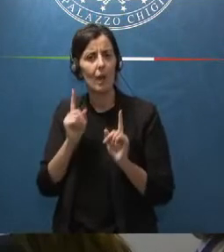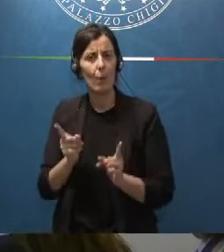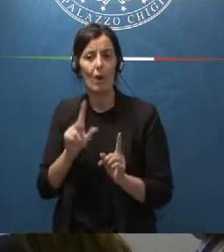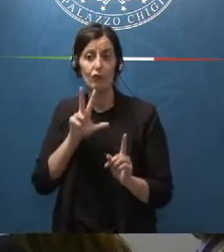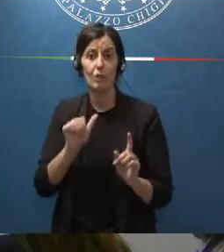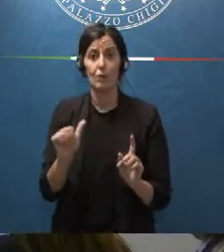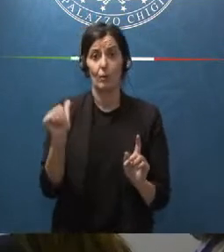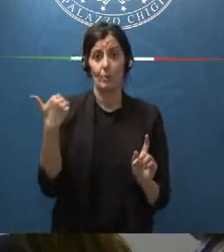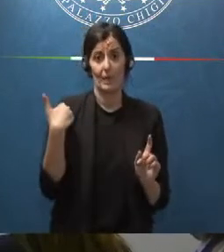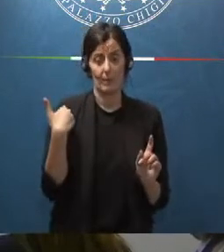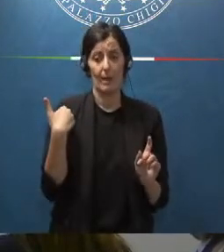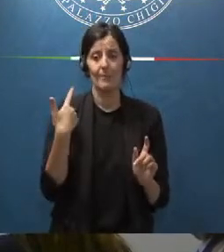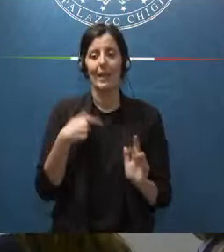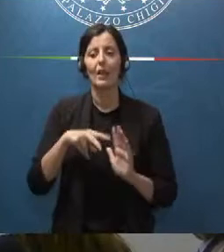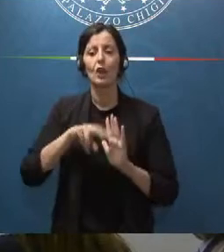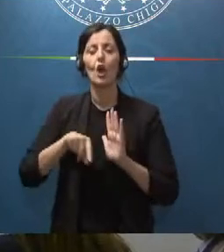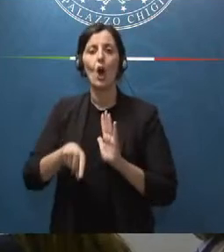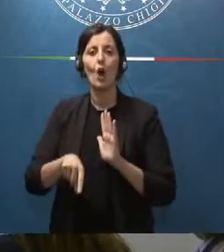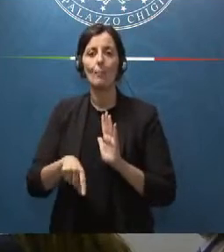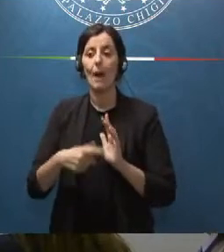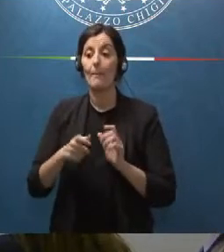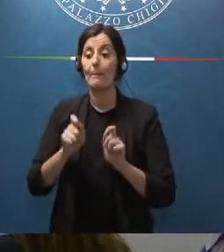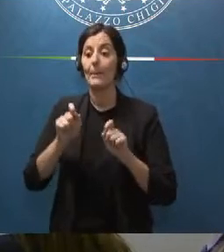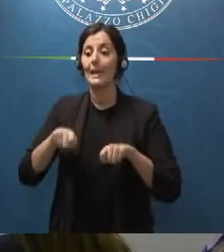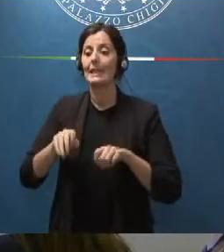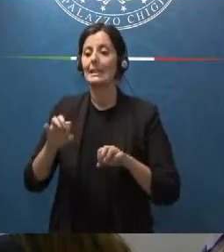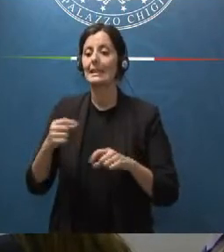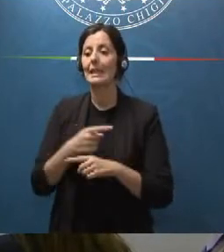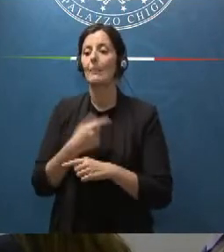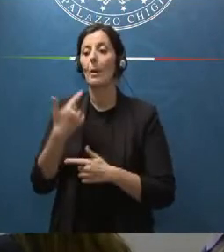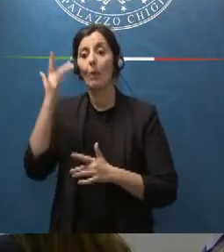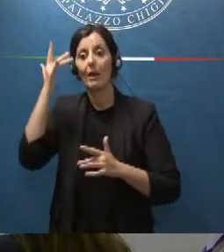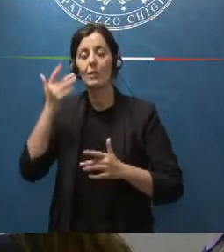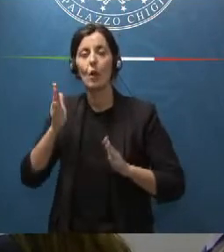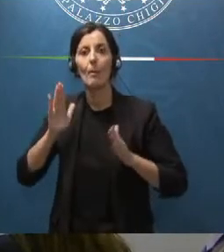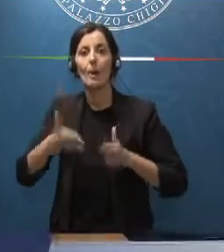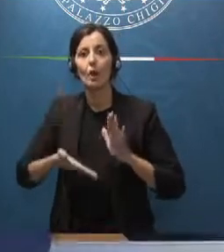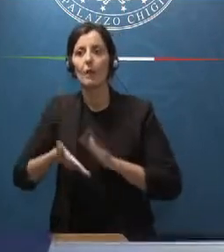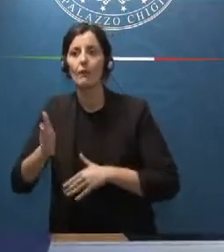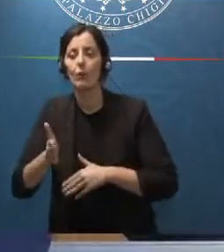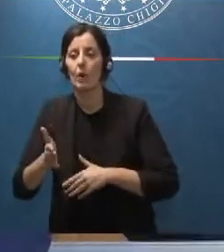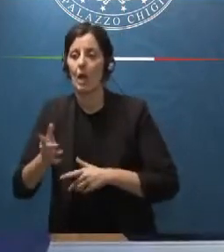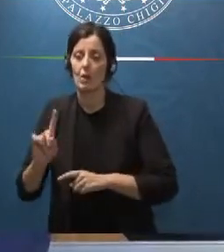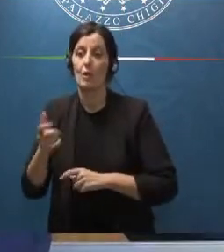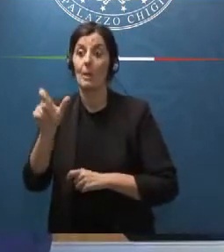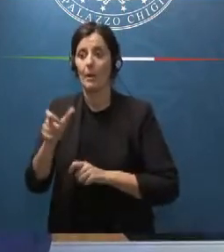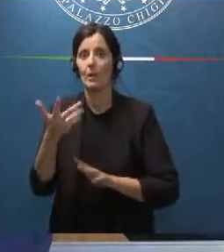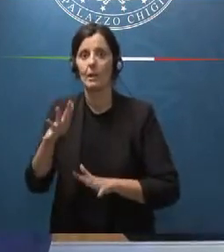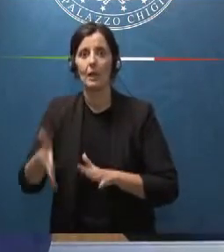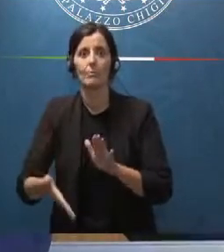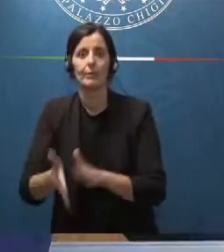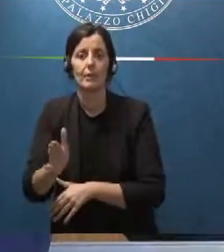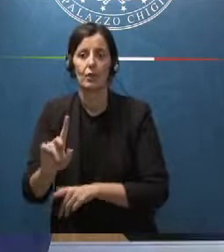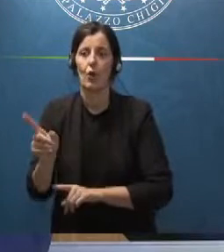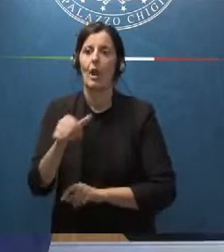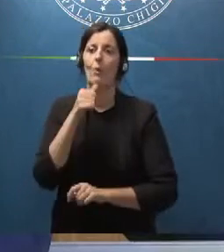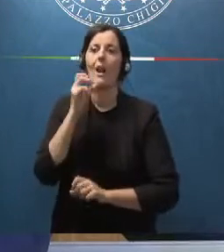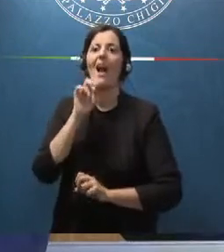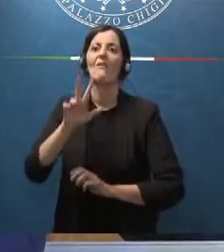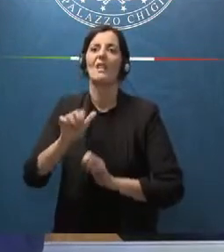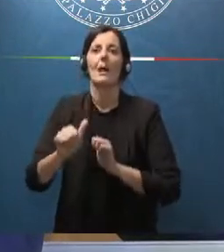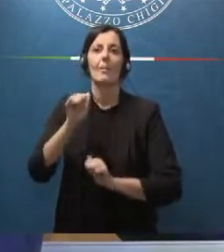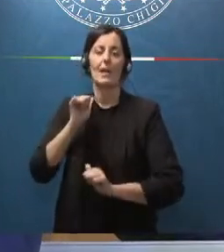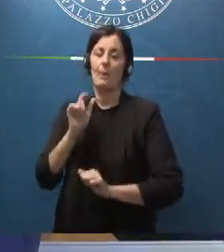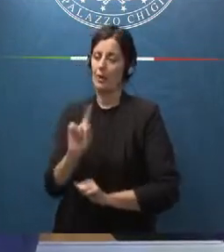prima che la norma non scatta nel caso di pericolo di fuga cioè se una persona sta scappando chiaramente non viene avvertita cinque